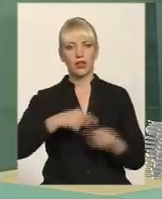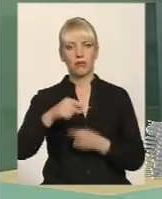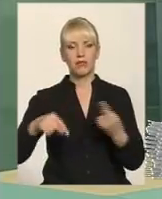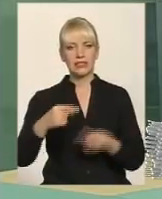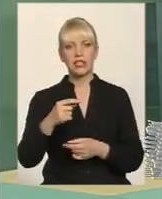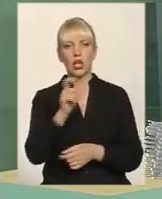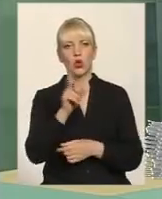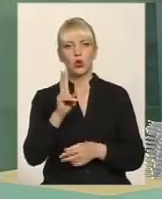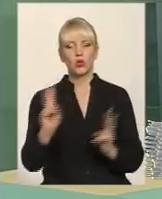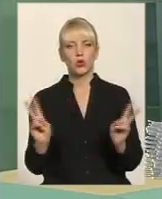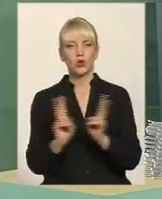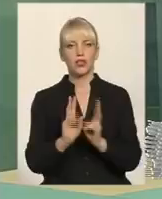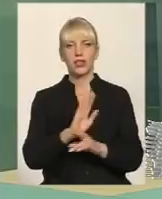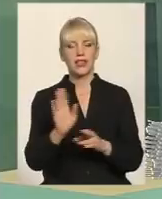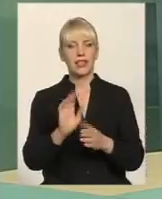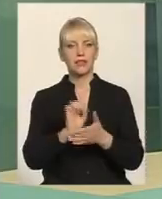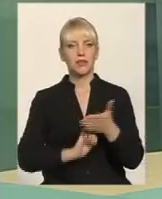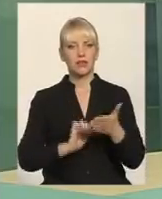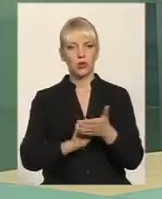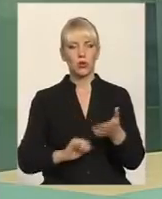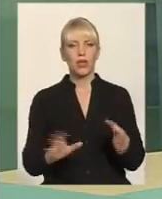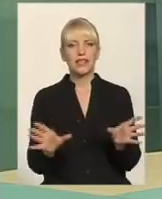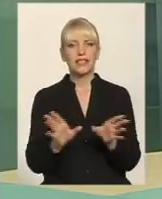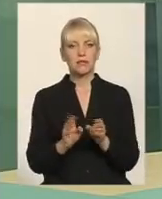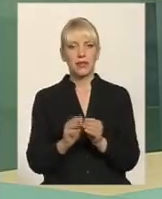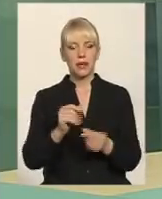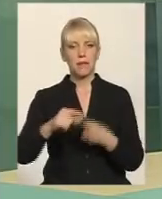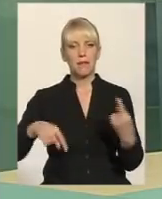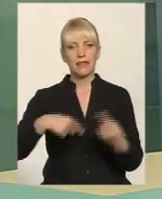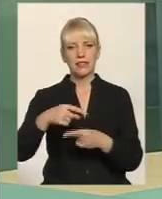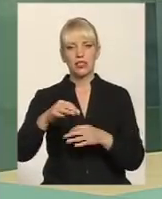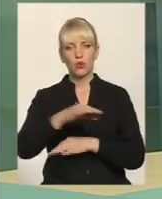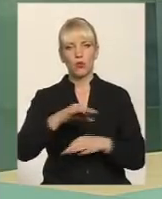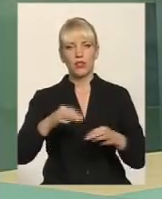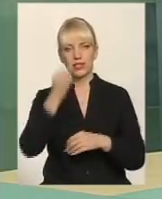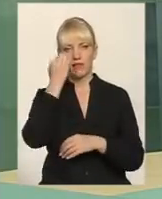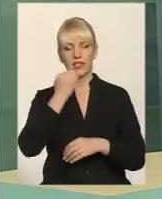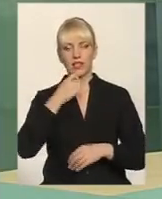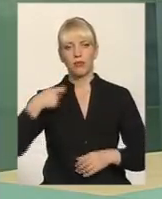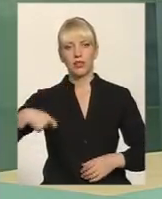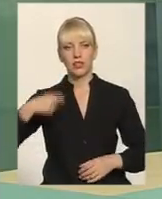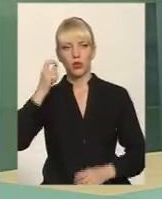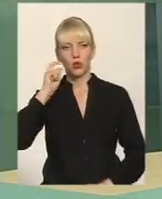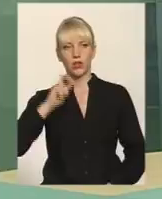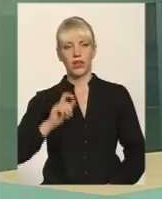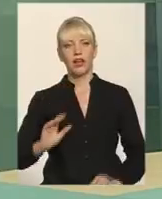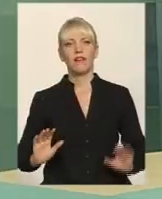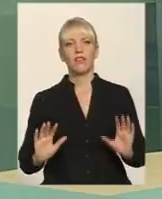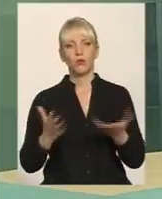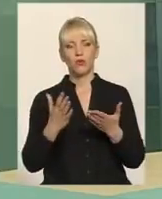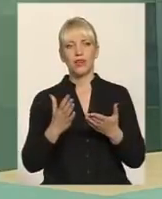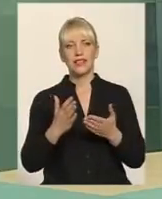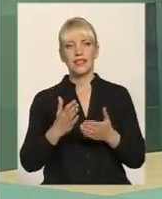% зустрічалися не з приводу спільних бізнес-проєктів. Взагалі, завдяки президенту України відбувається справжня